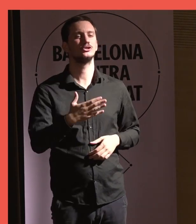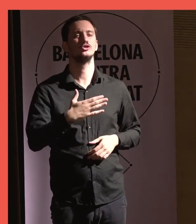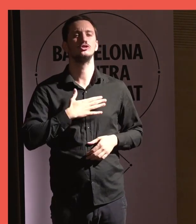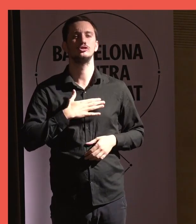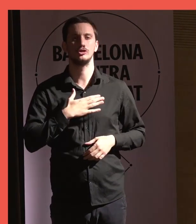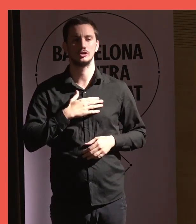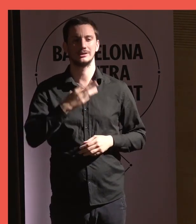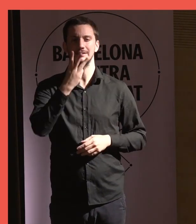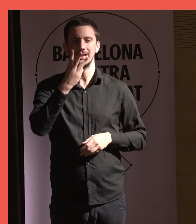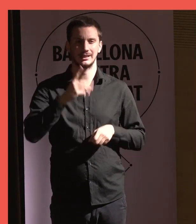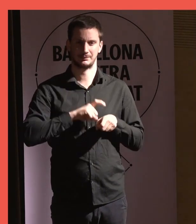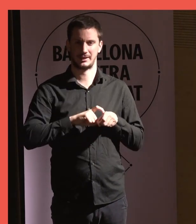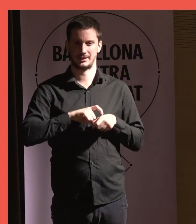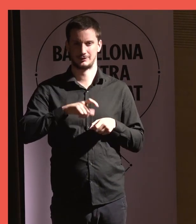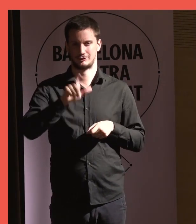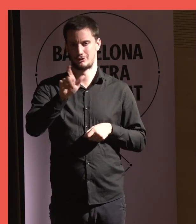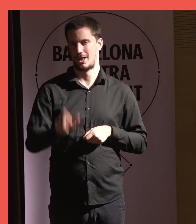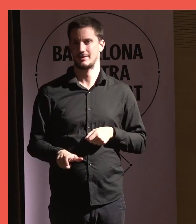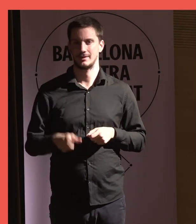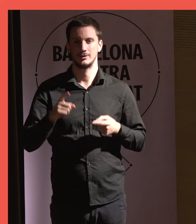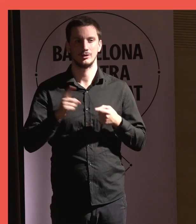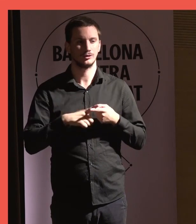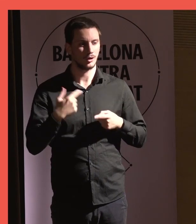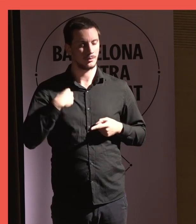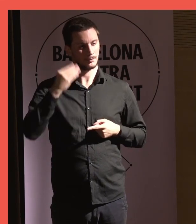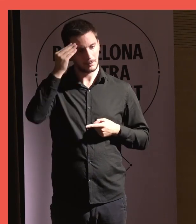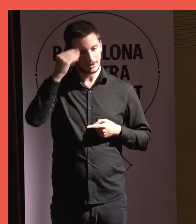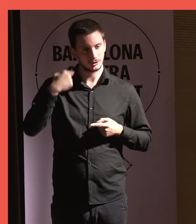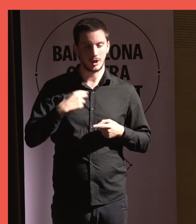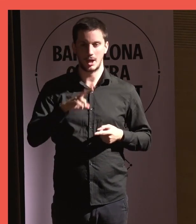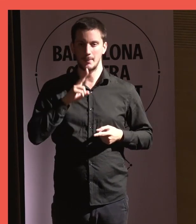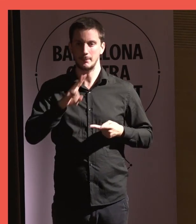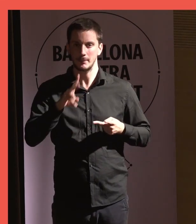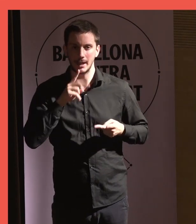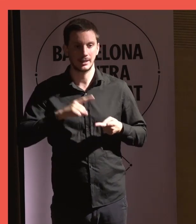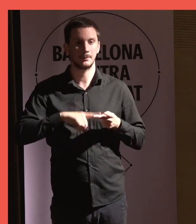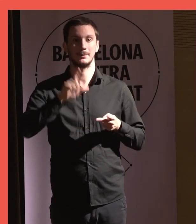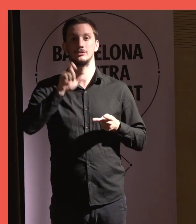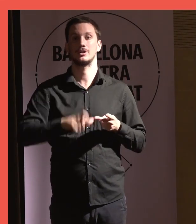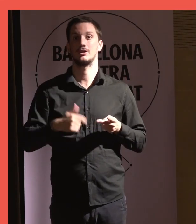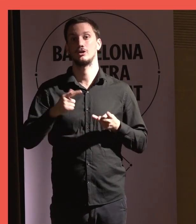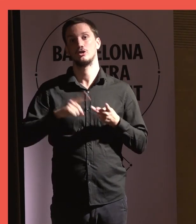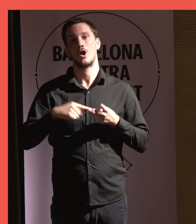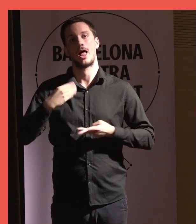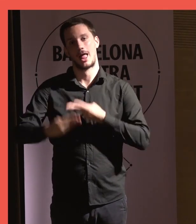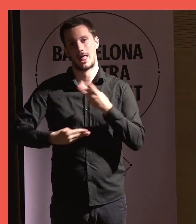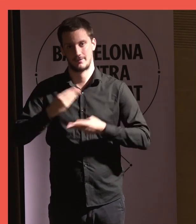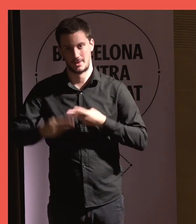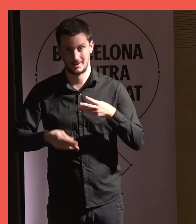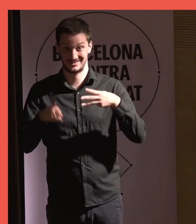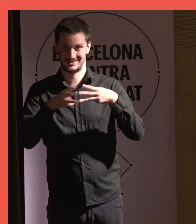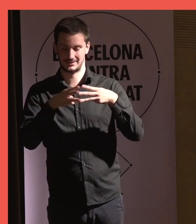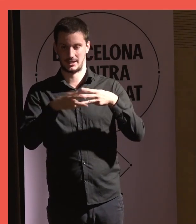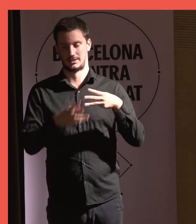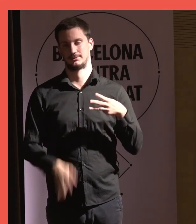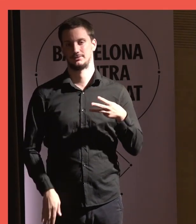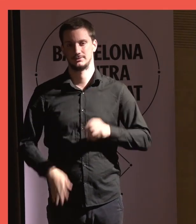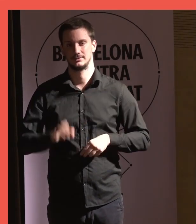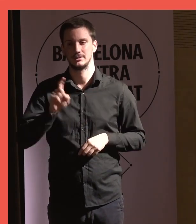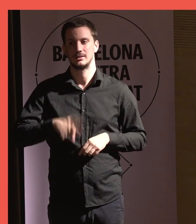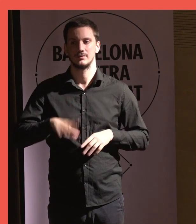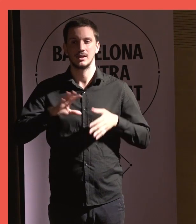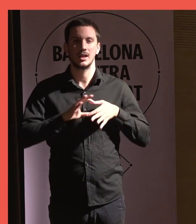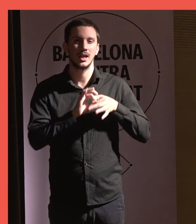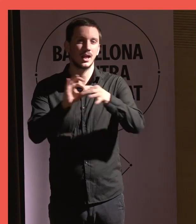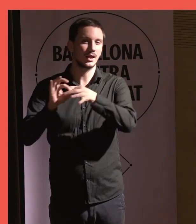personalitats, el jo que pensa, el jo que parla i el jo que diu, ai, el jo que fa, no? I el que s'acaba